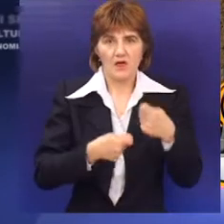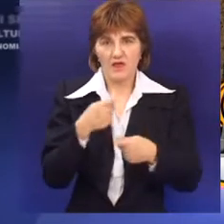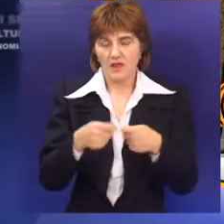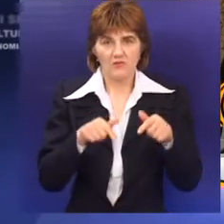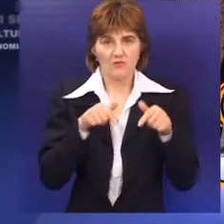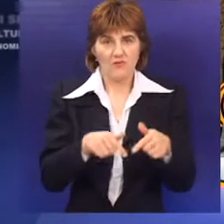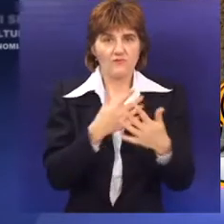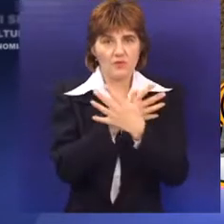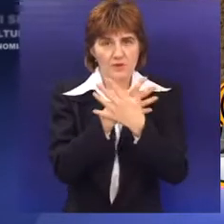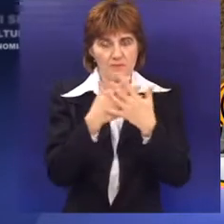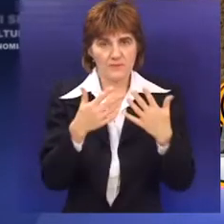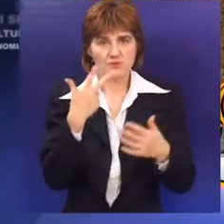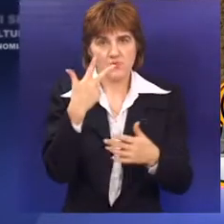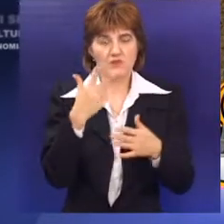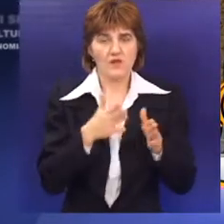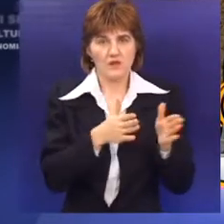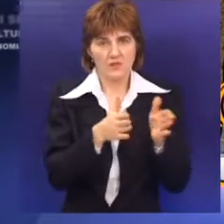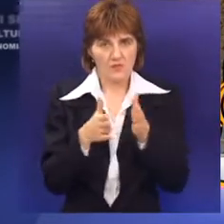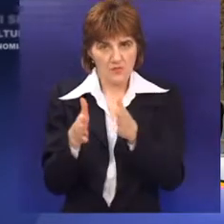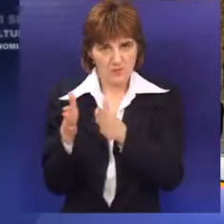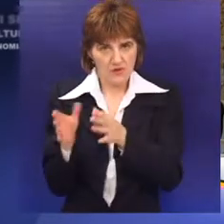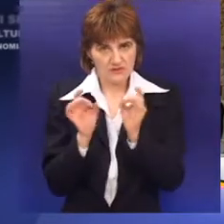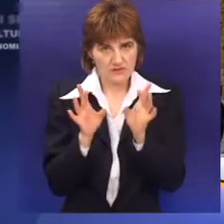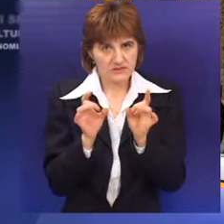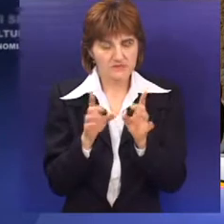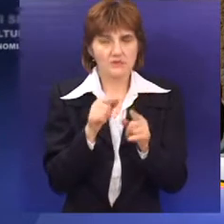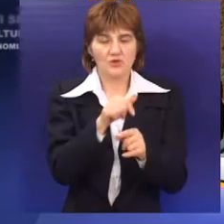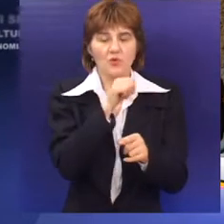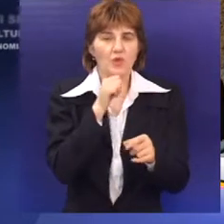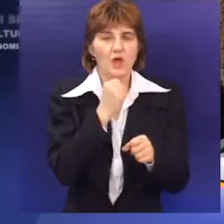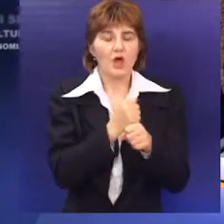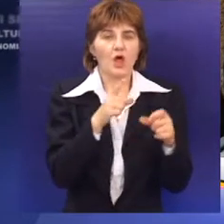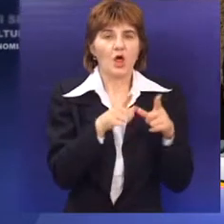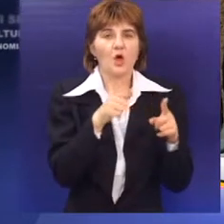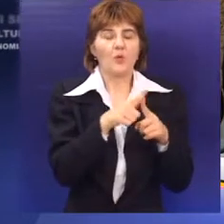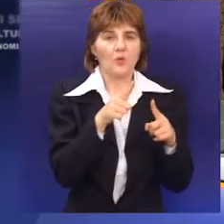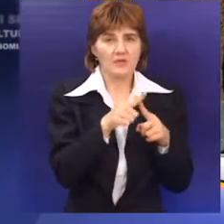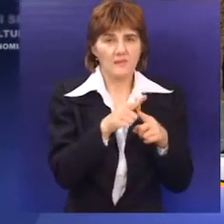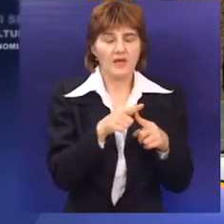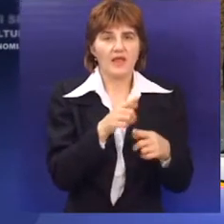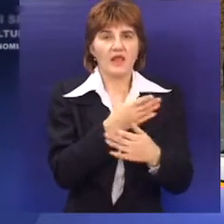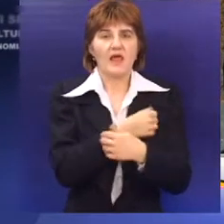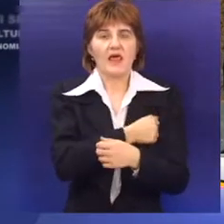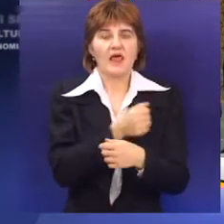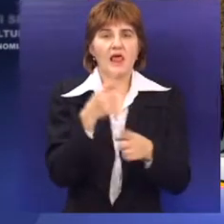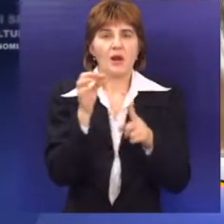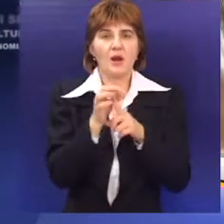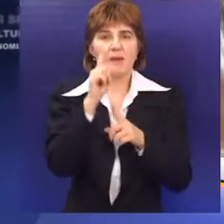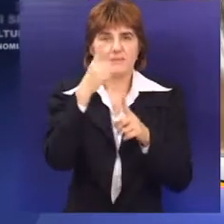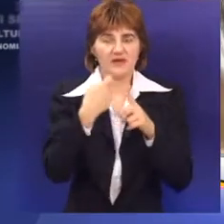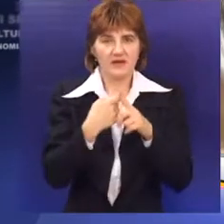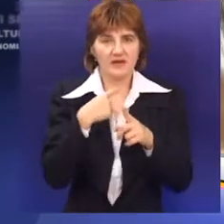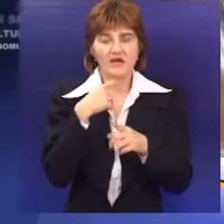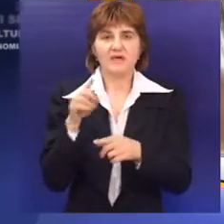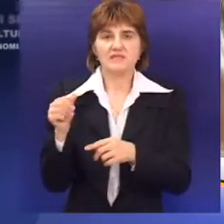na ovoj sekundarnoj mreži u tri ulice, to su Gutenbergova, zatim ulica Heroja Pinkija i